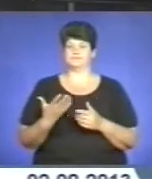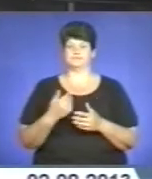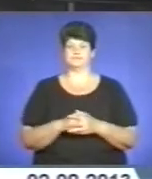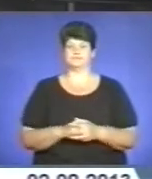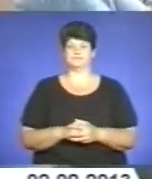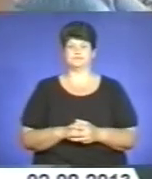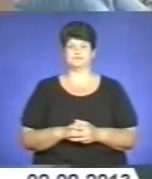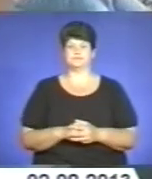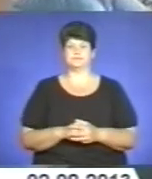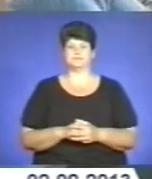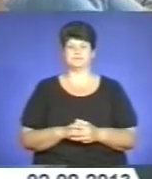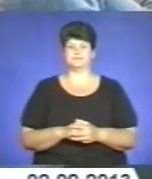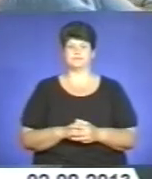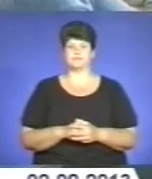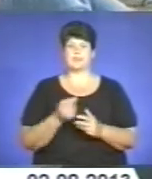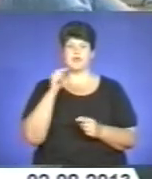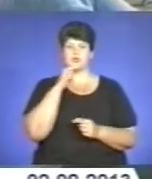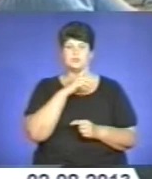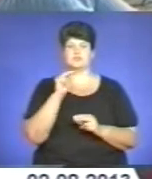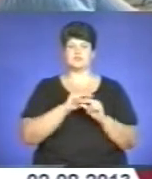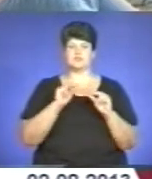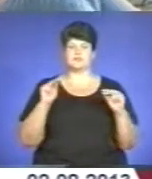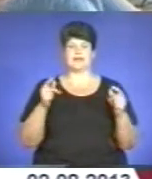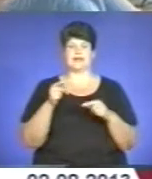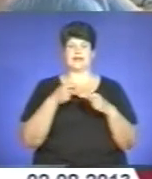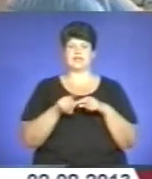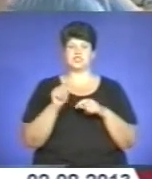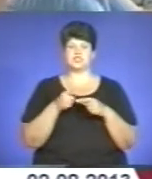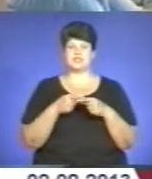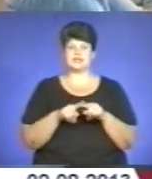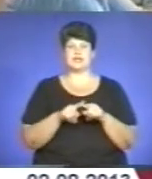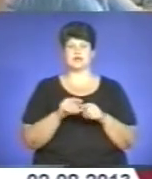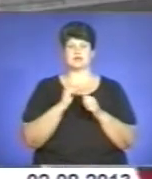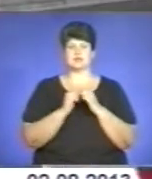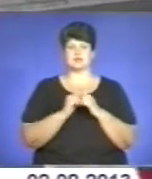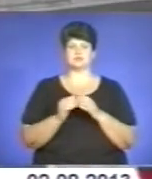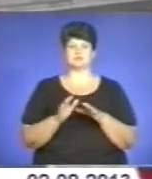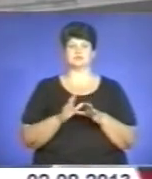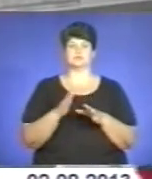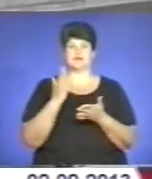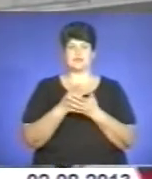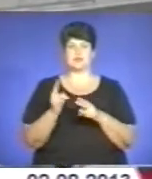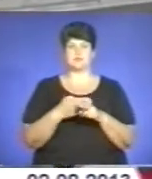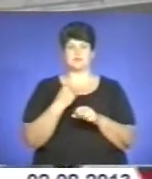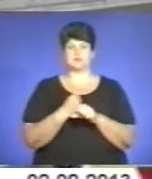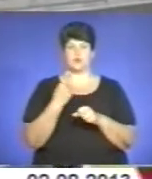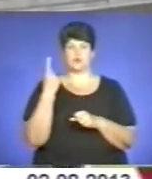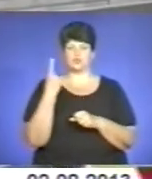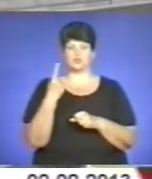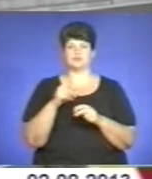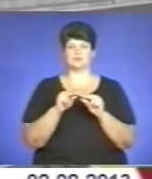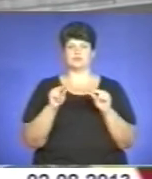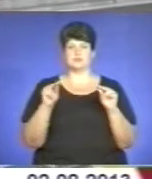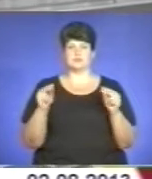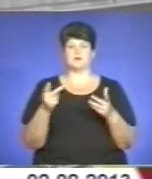Пучкалець. Економісти, вчителі, інженери найчастіше поповнюють лави безробітних. На одну вакансію педагога